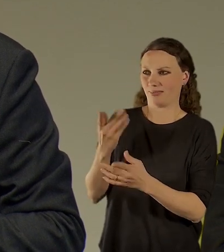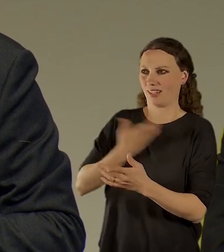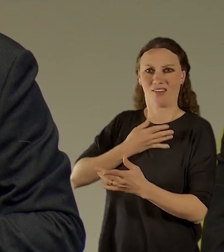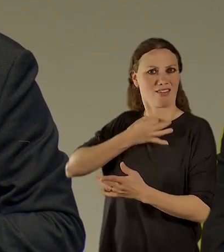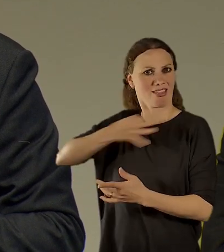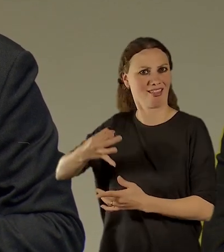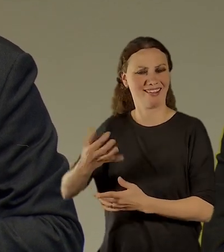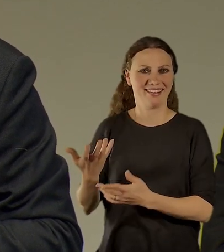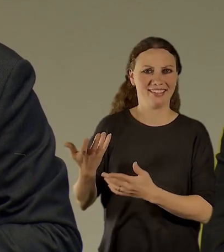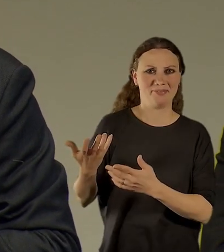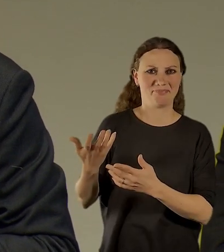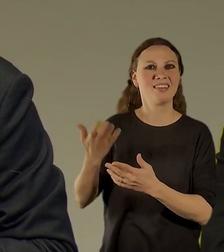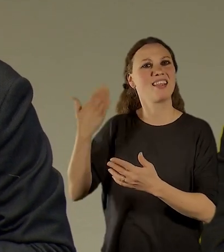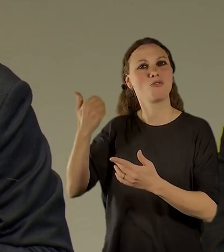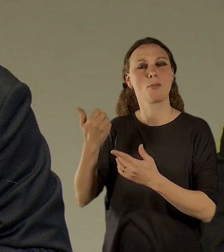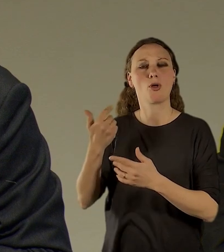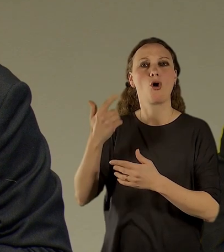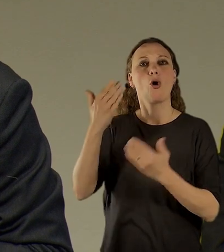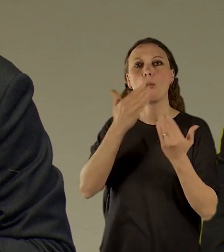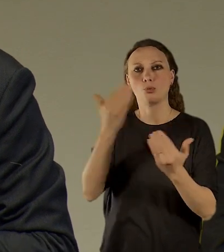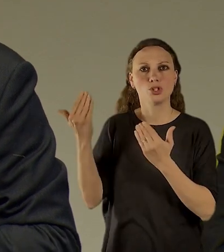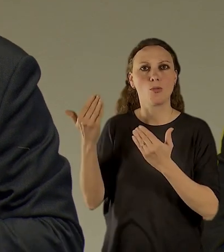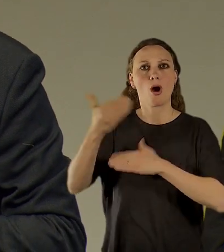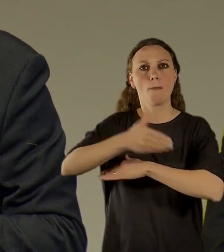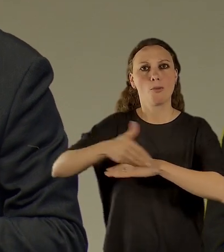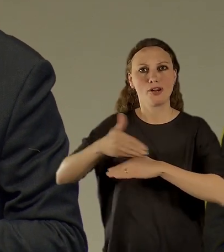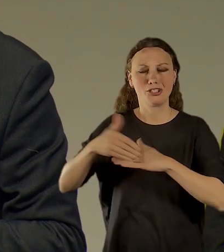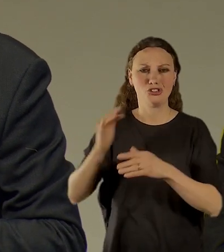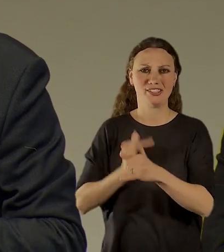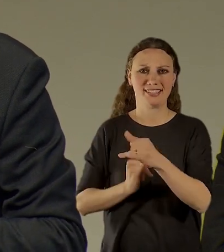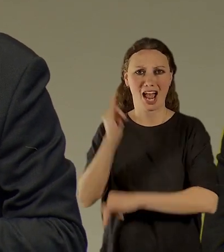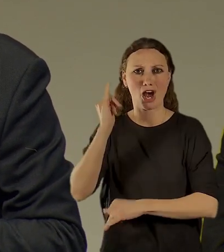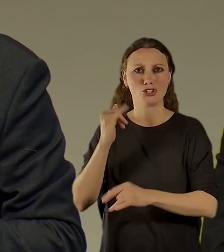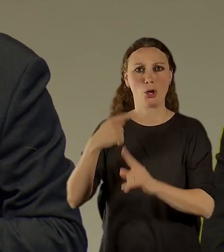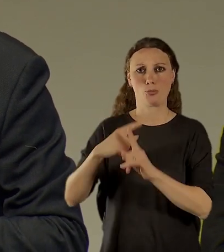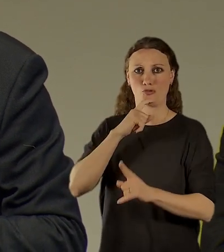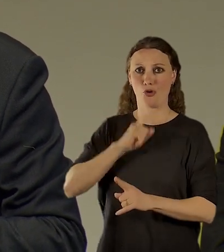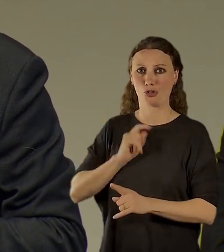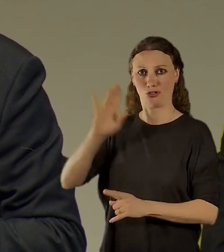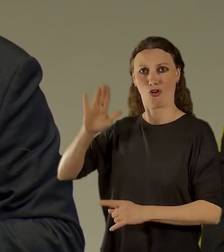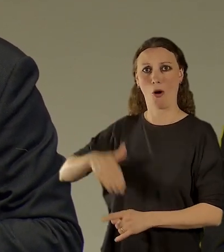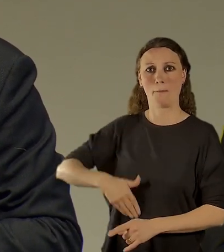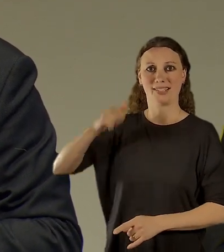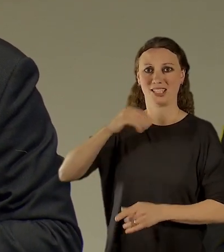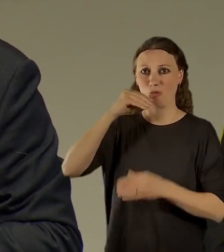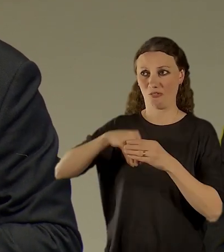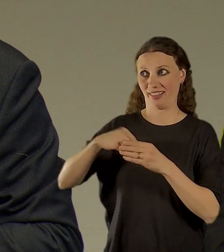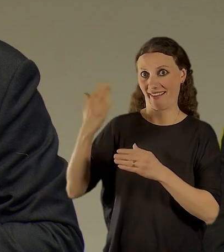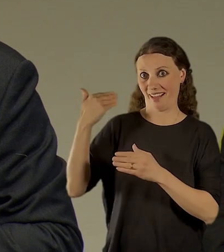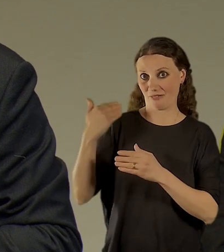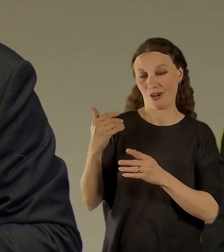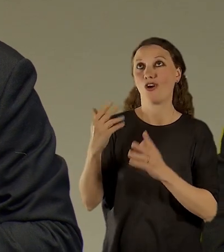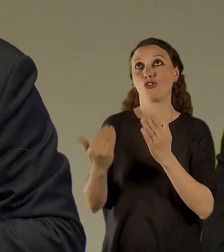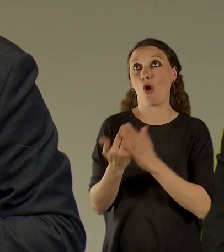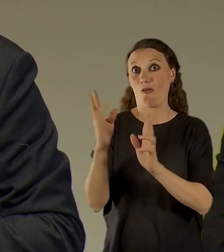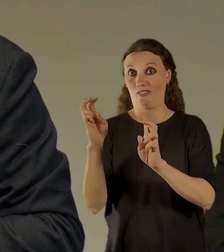Tam bylo kdysi Můzeum pohraniční stráže a vojsk ministerstva vnitra, taková nová expozice v úvozovkách, byla otevřená v roce 76,